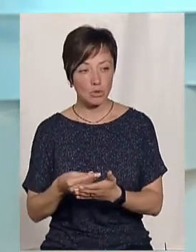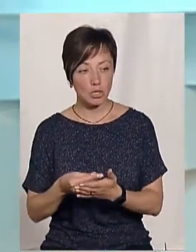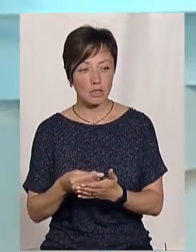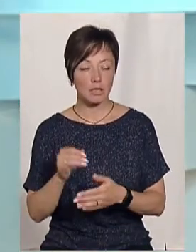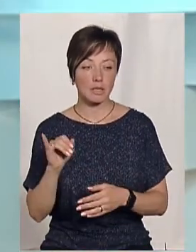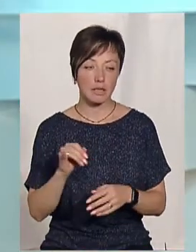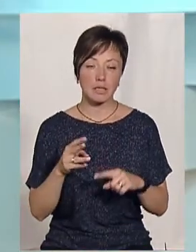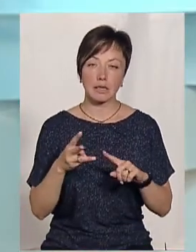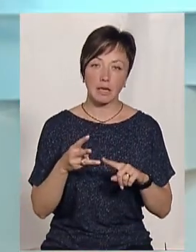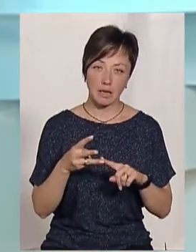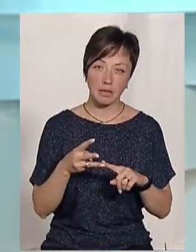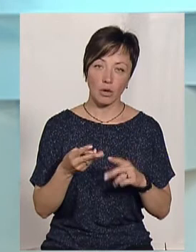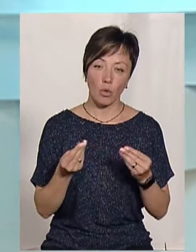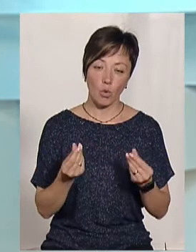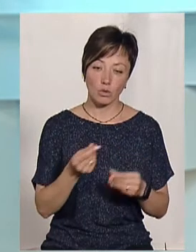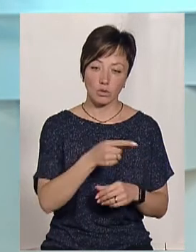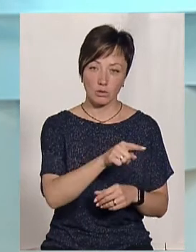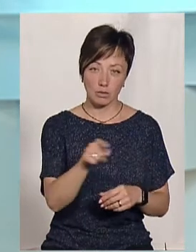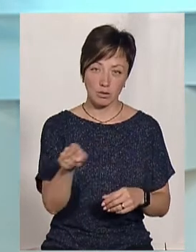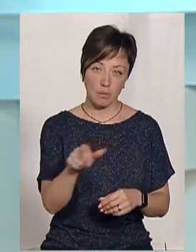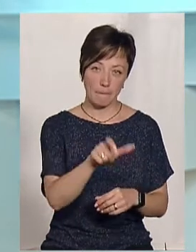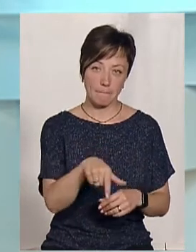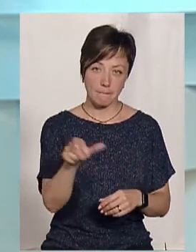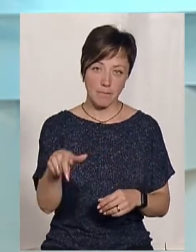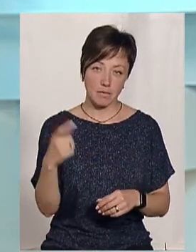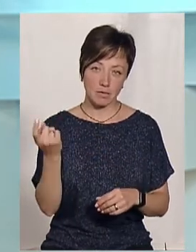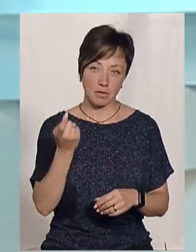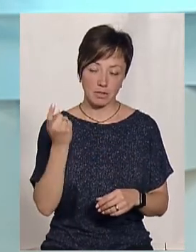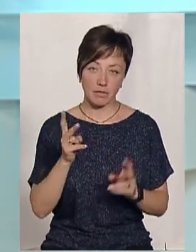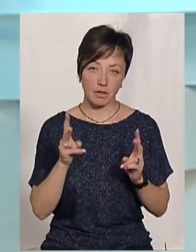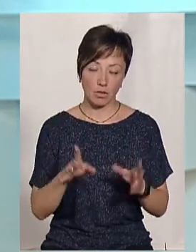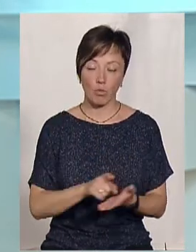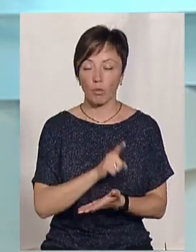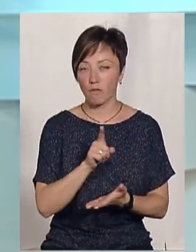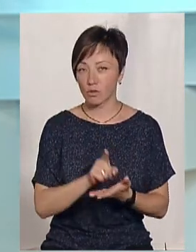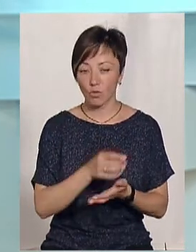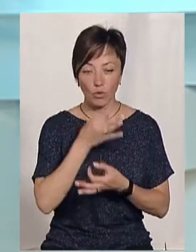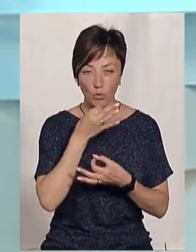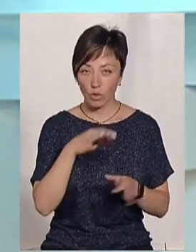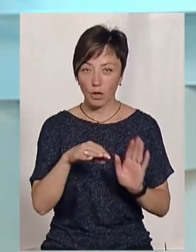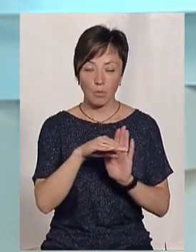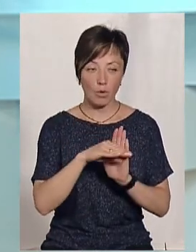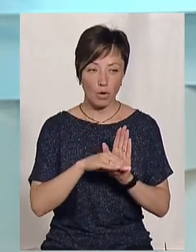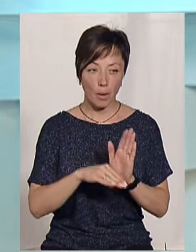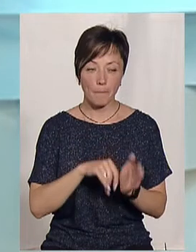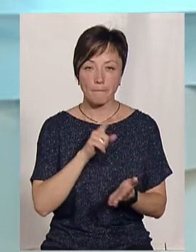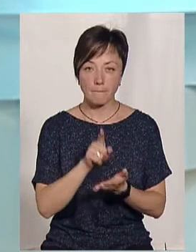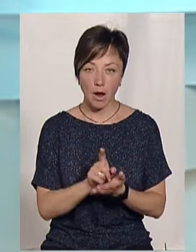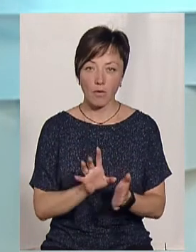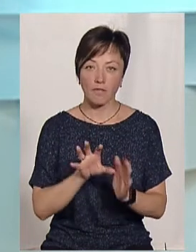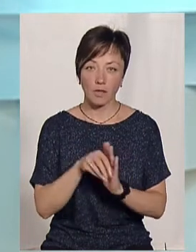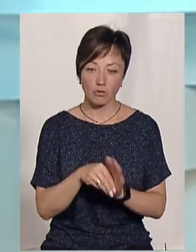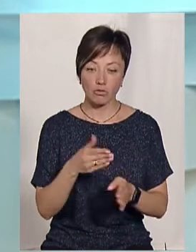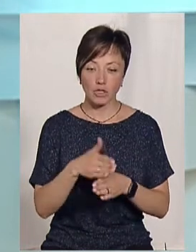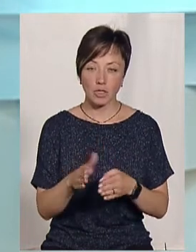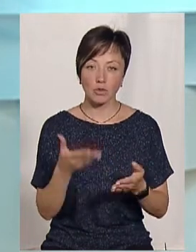третє – це кошти самих мешканців, співвласників, які обов'язково в будь-якій програмі мають внести